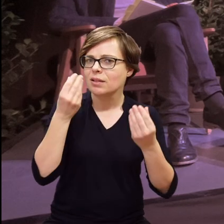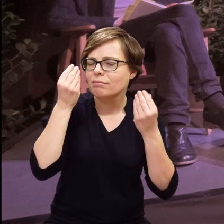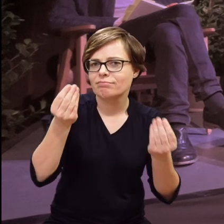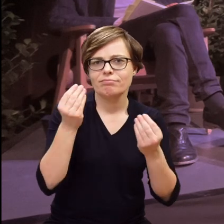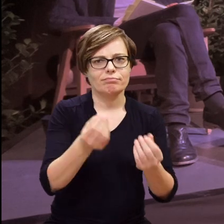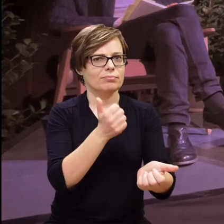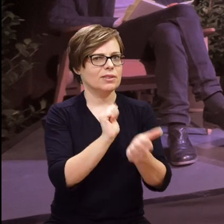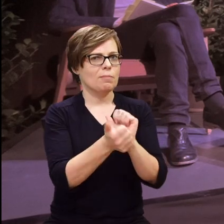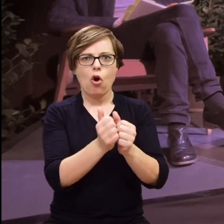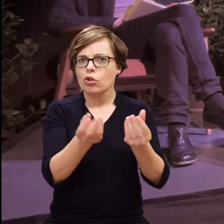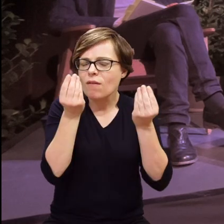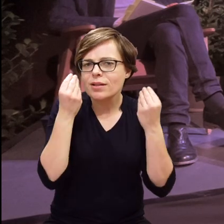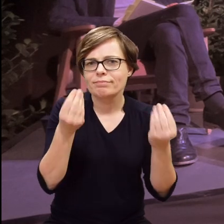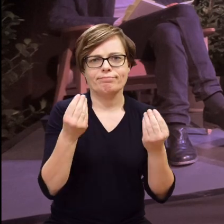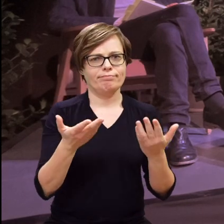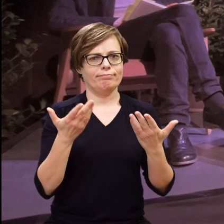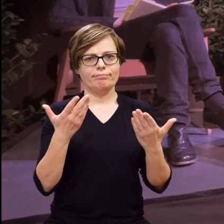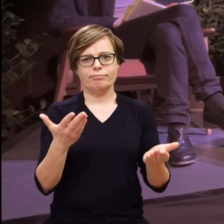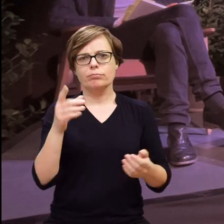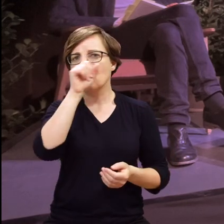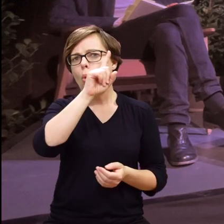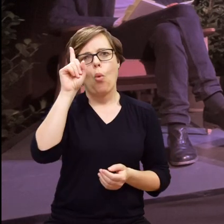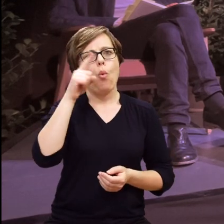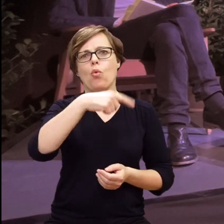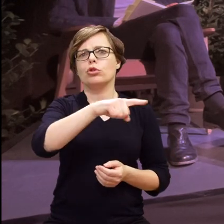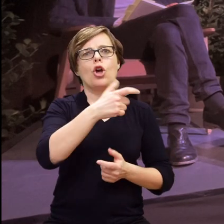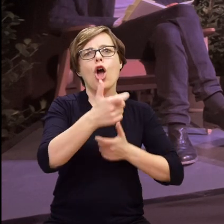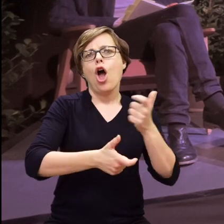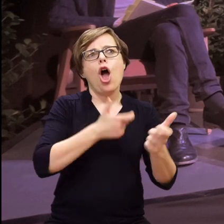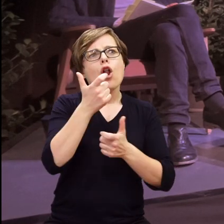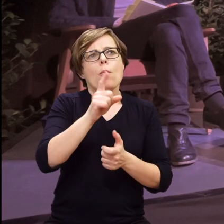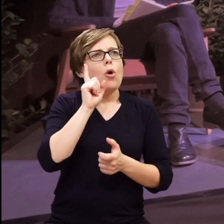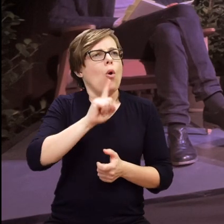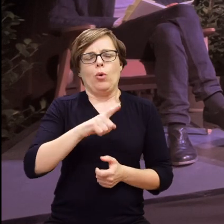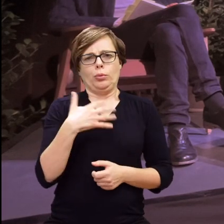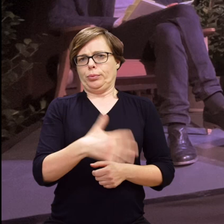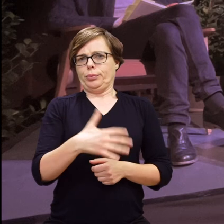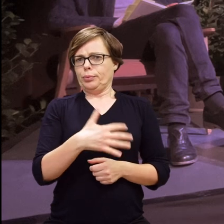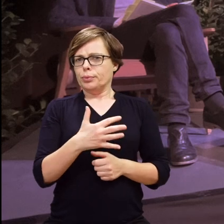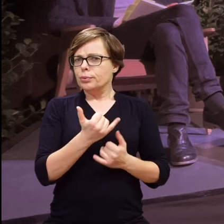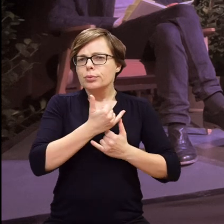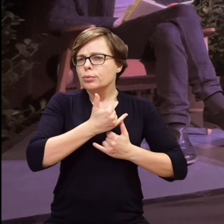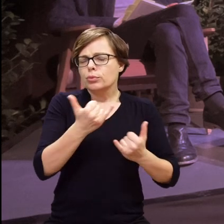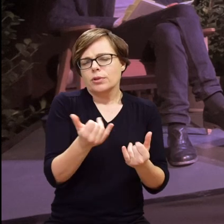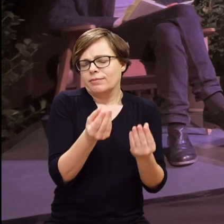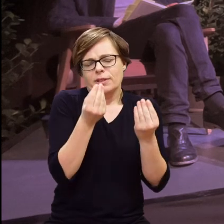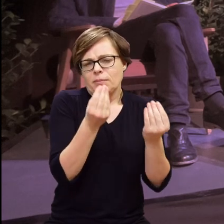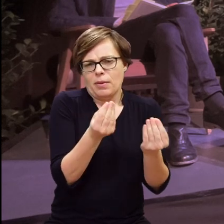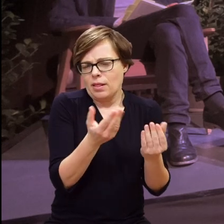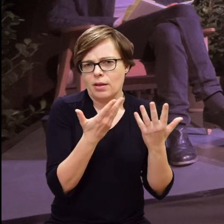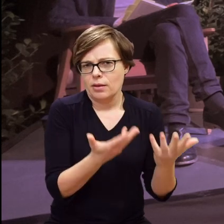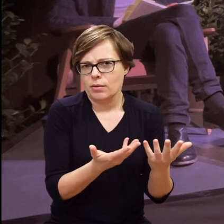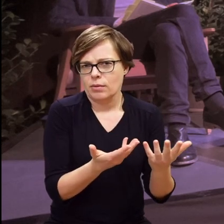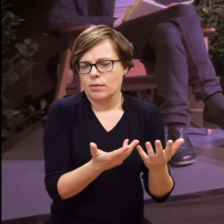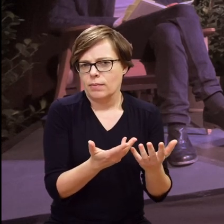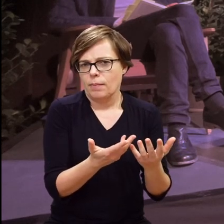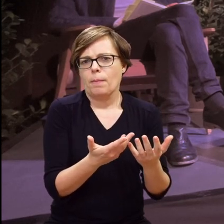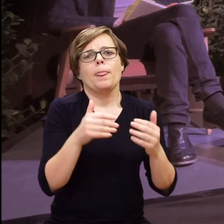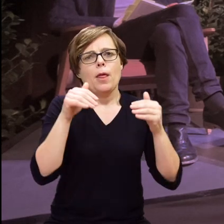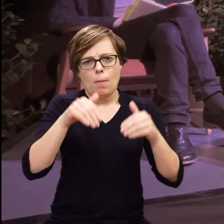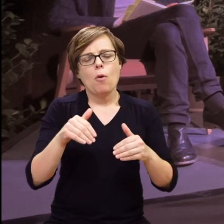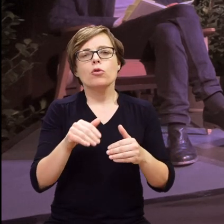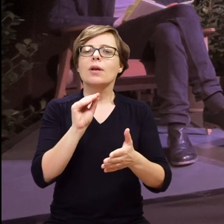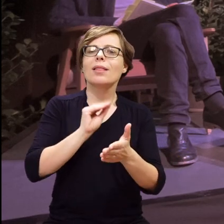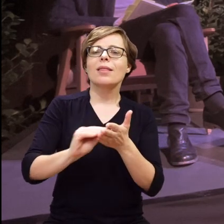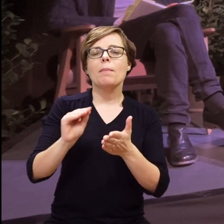wybitni artyści, wybitni sportowcy, ludzie, którzy robią niesamowite rzeczy. I